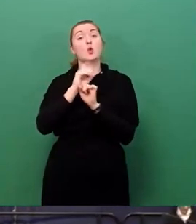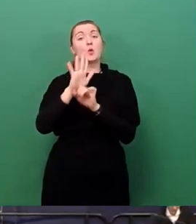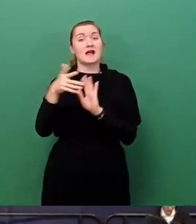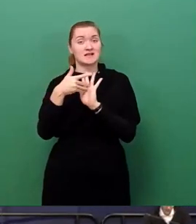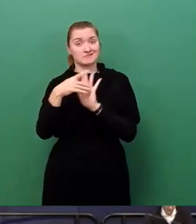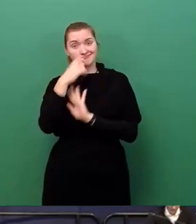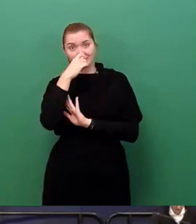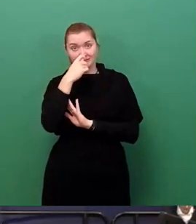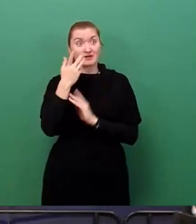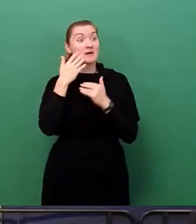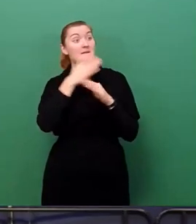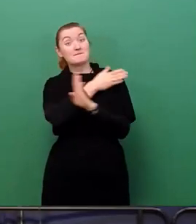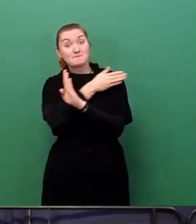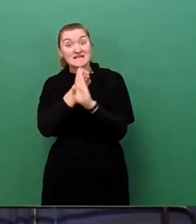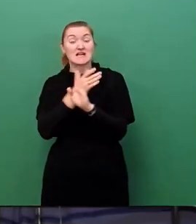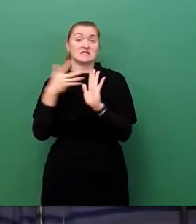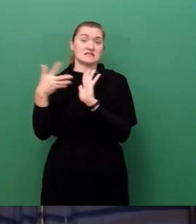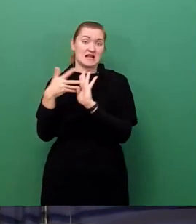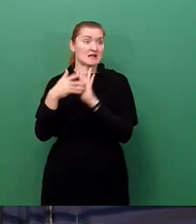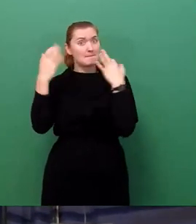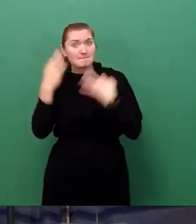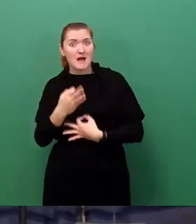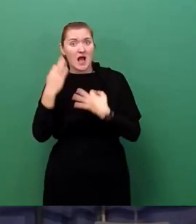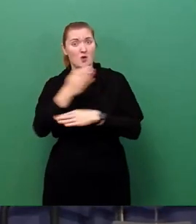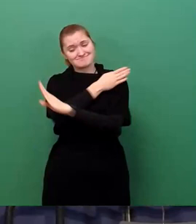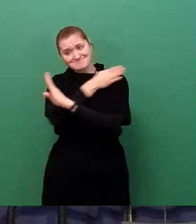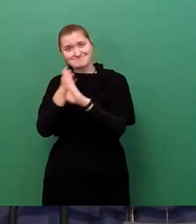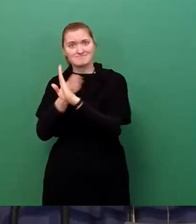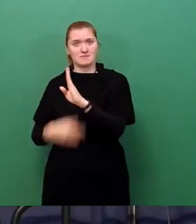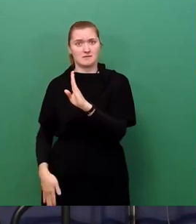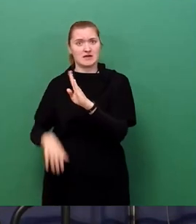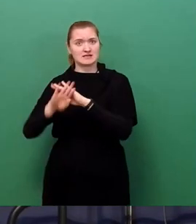Tests Voraussetzungen für den Zugang zu Angeboten des gesellschaftlichen Lebens sind?